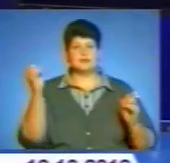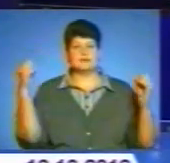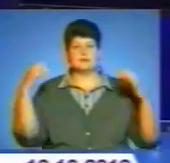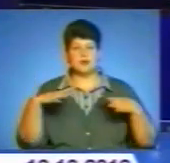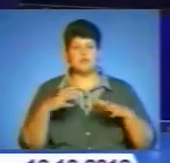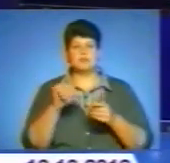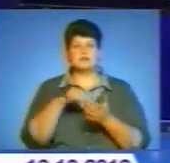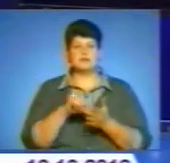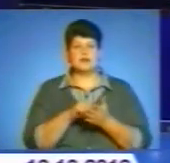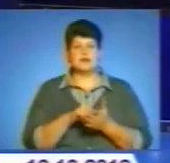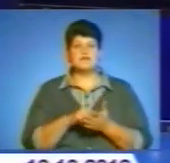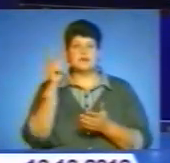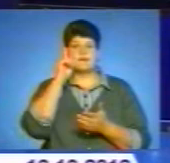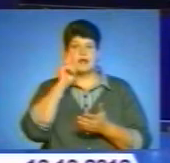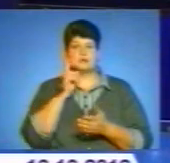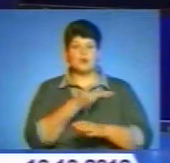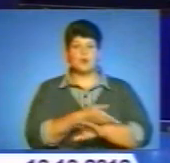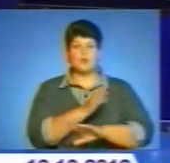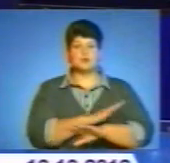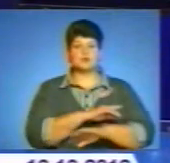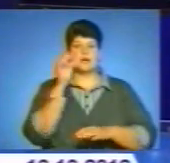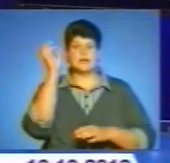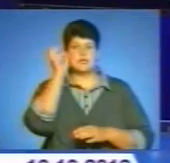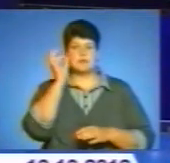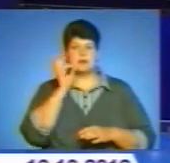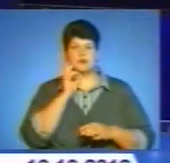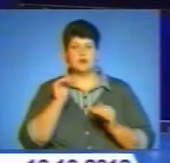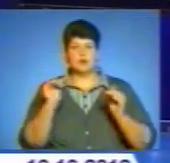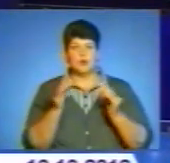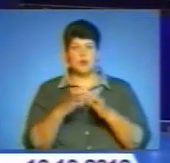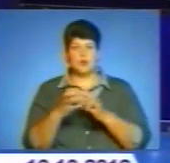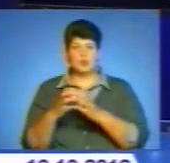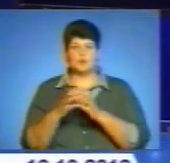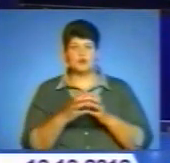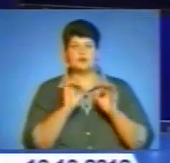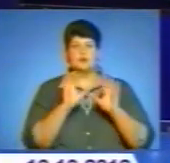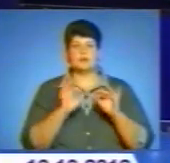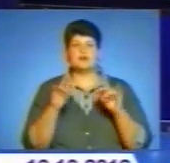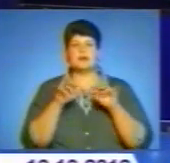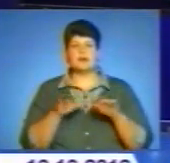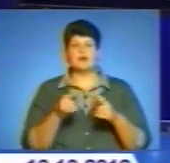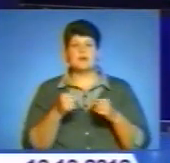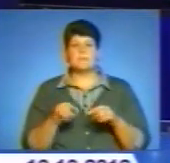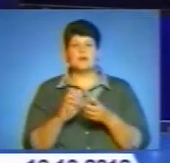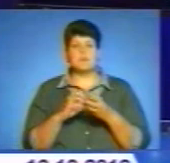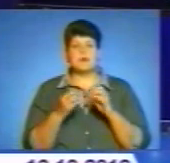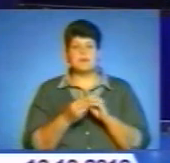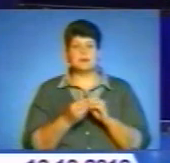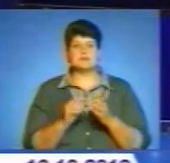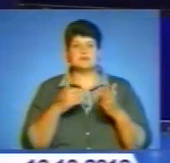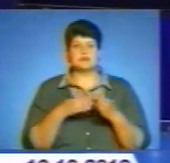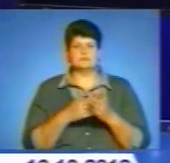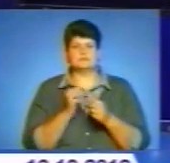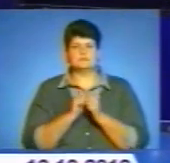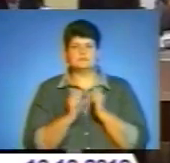Круглий стіл на тему Національно-культурній товариства Тернопіль, що не минуло і сьогодення, зібрав представників єврейської, польської, болгарської та